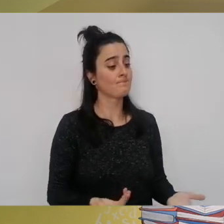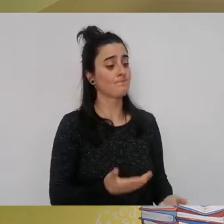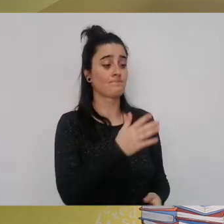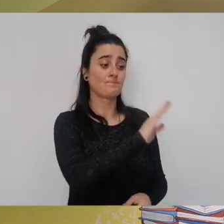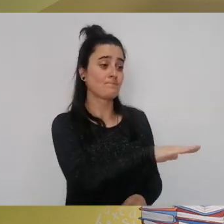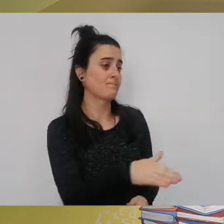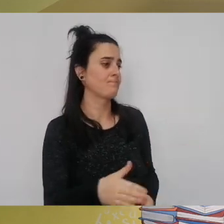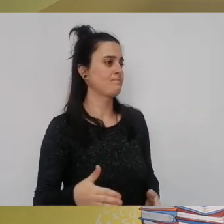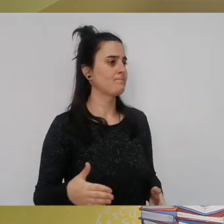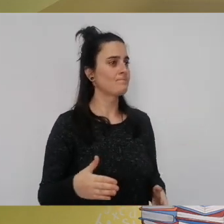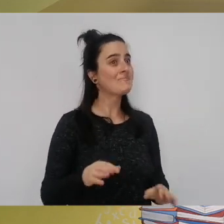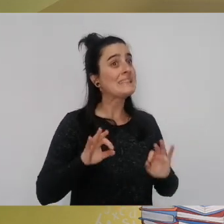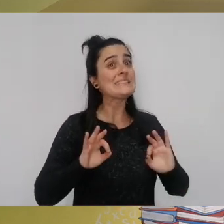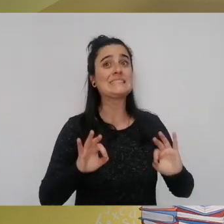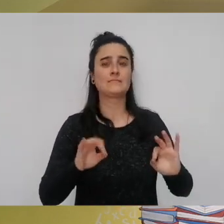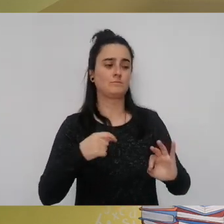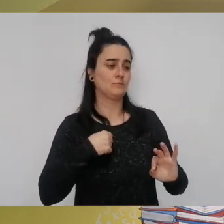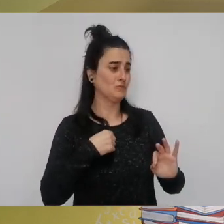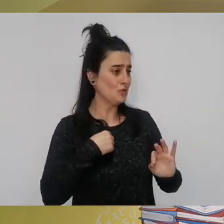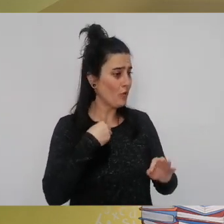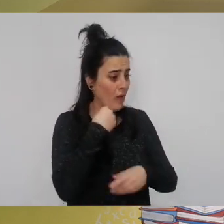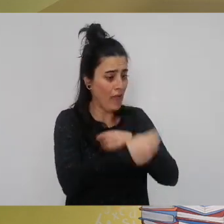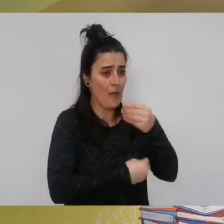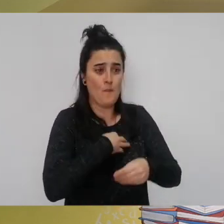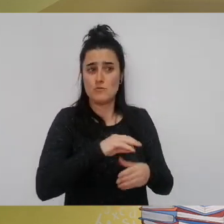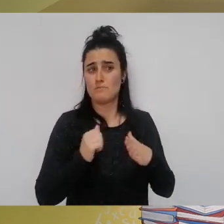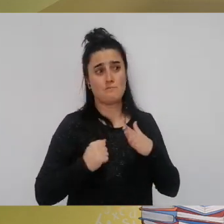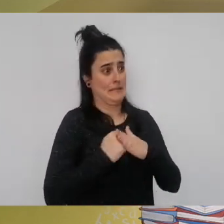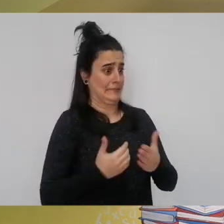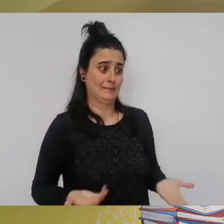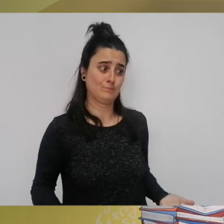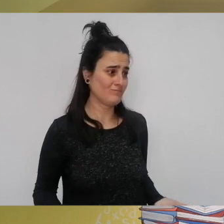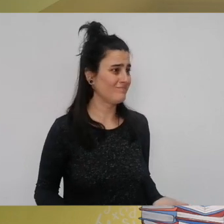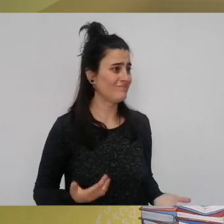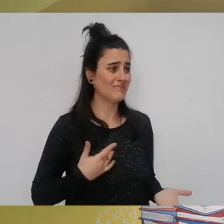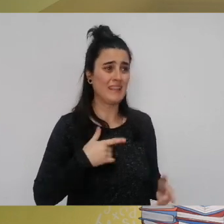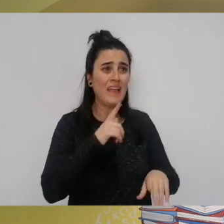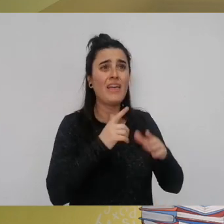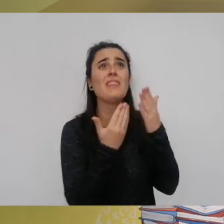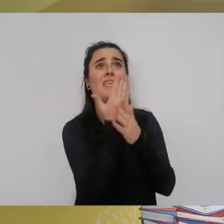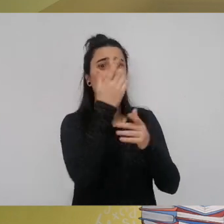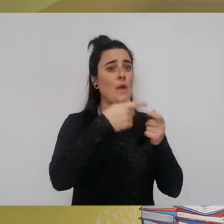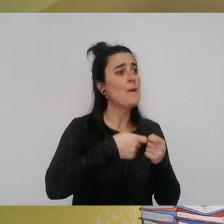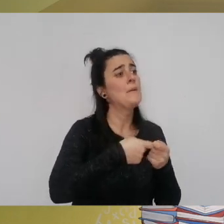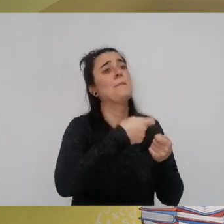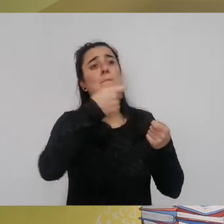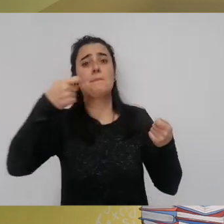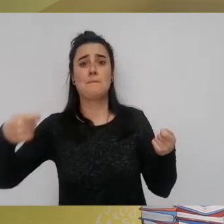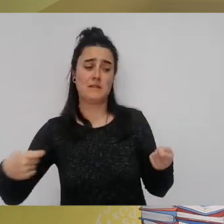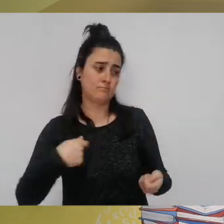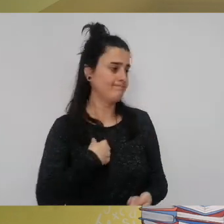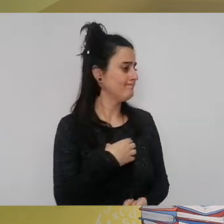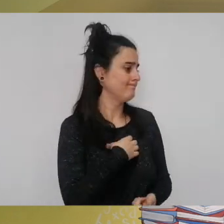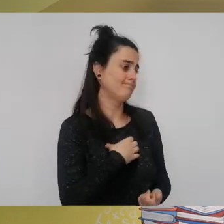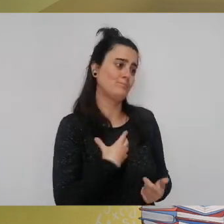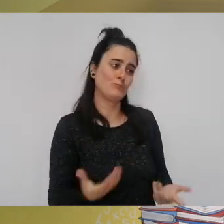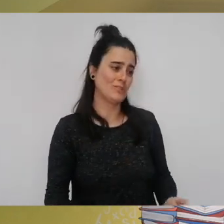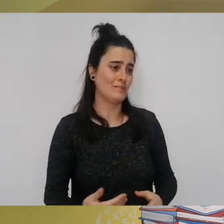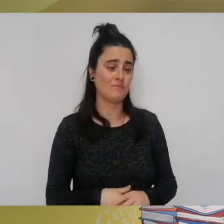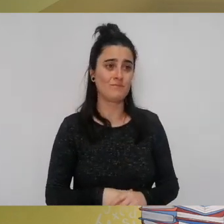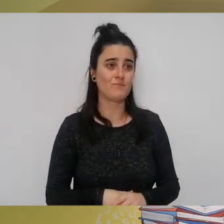ziren haudegin dezake guztia ezindute egun agelago luzato zuen gatik